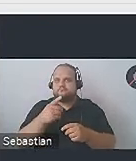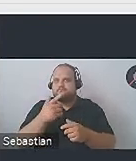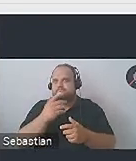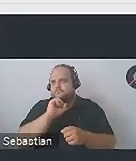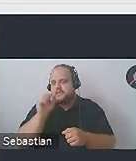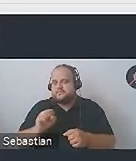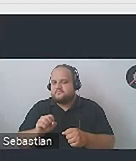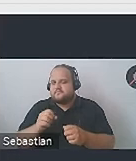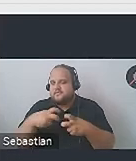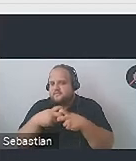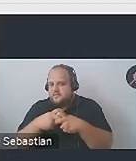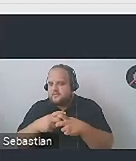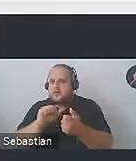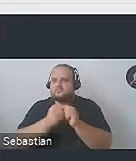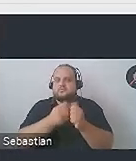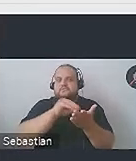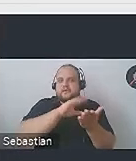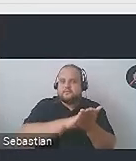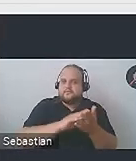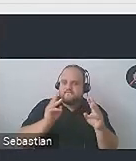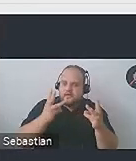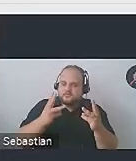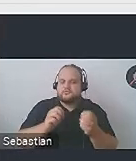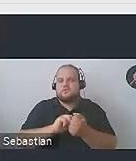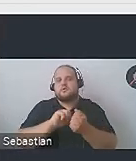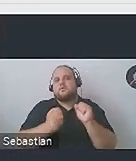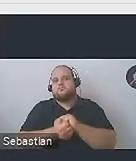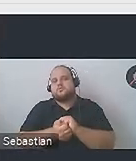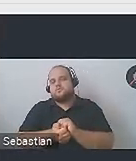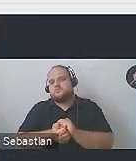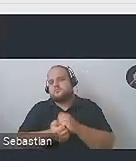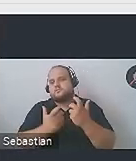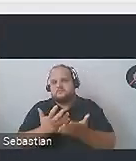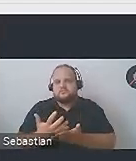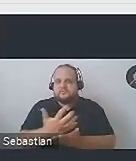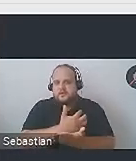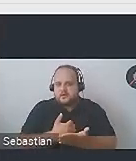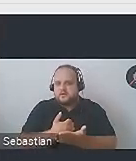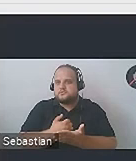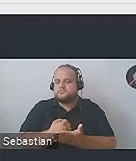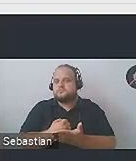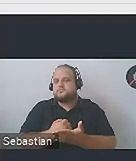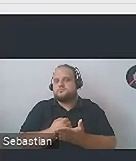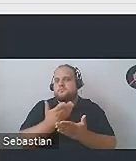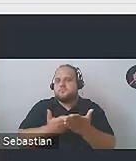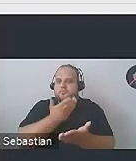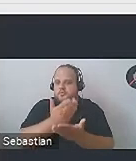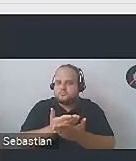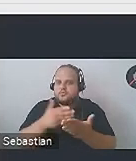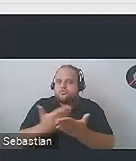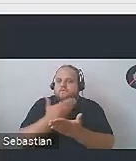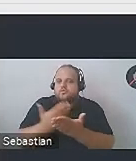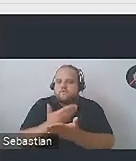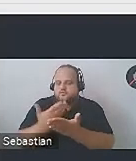chcemy przeprowadzić zapisy na jakieś warsztaty, a to chcemy zebrać na przykład propozycje jakichś nowych